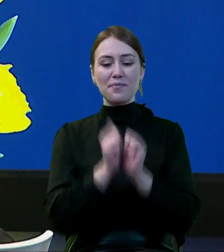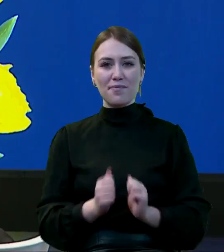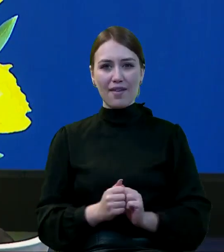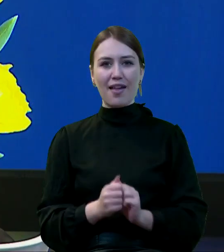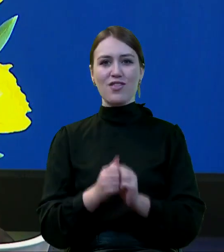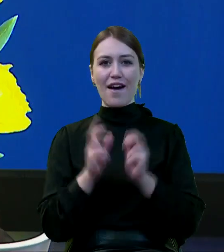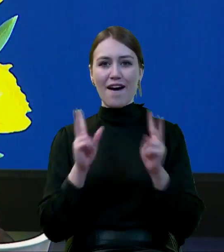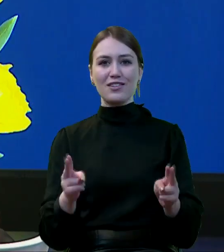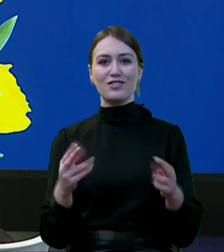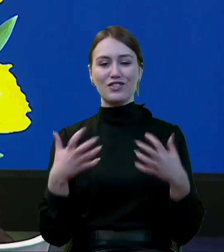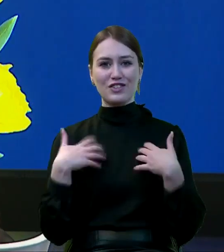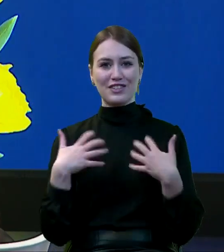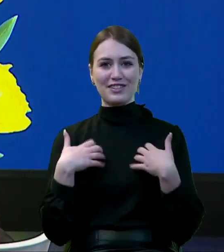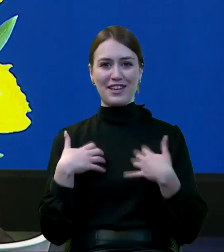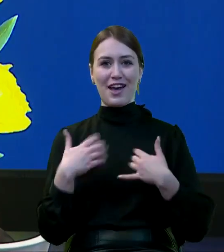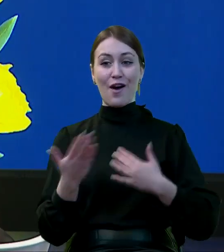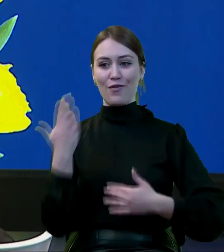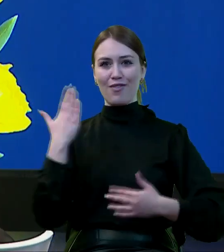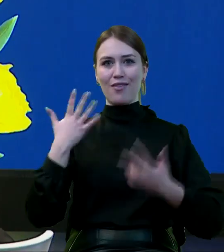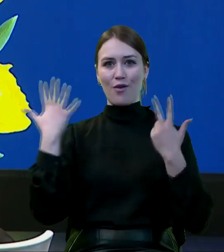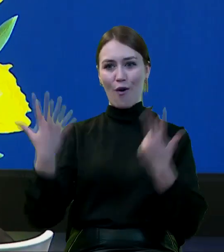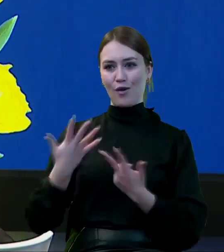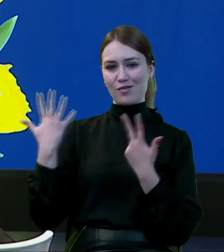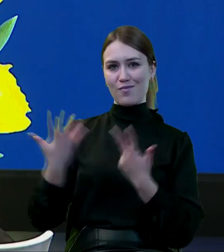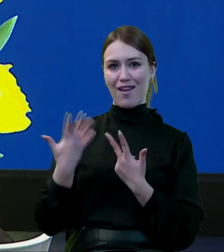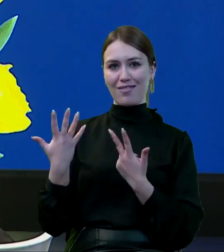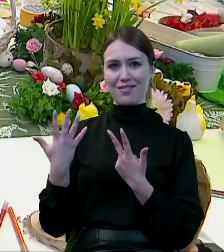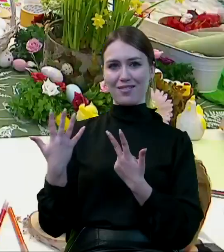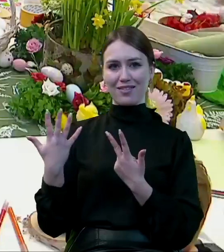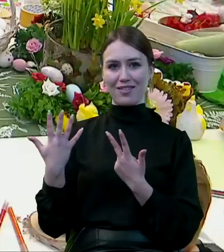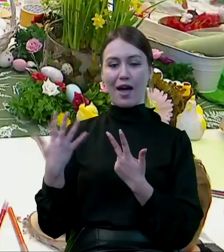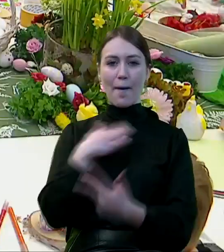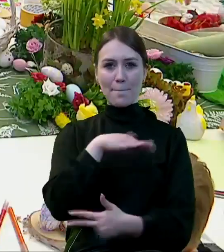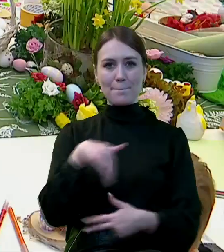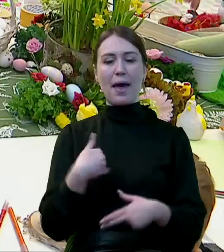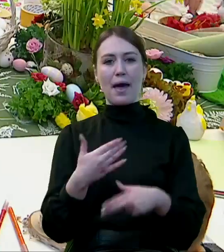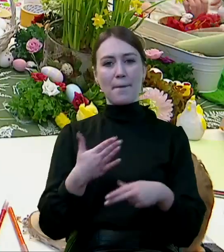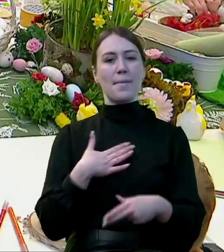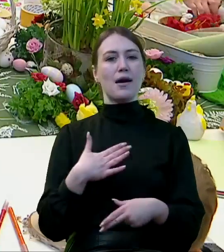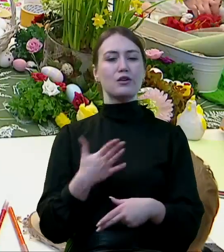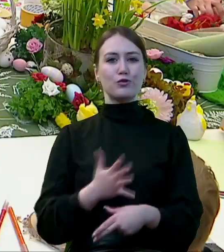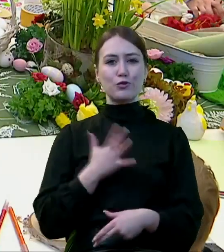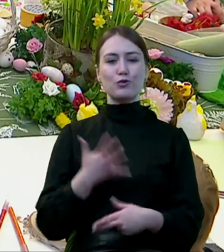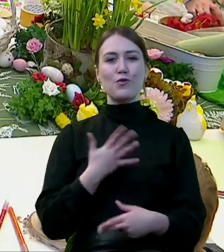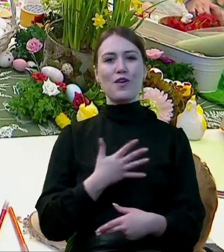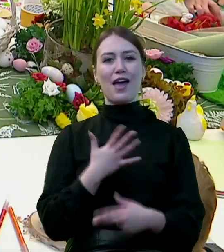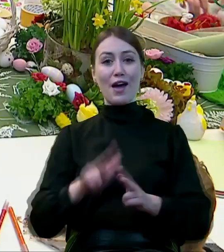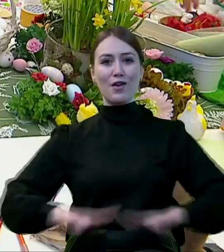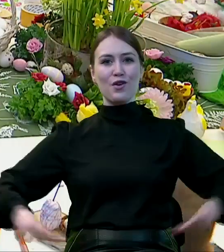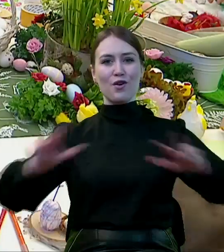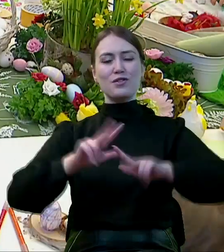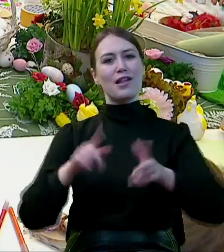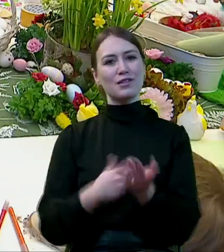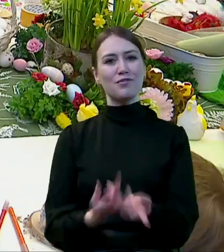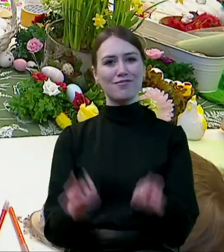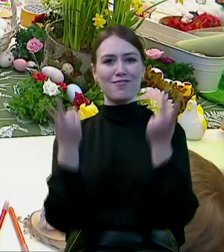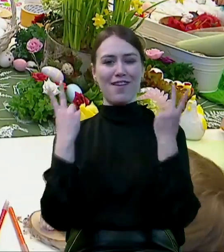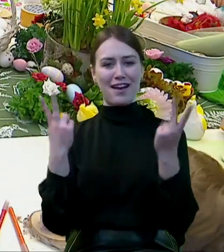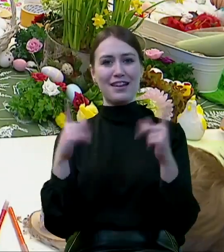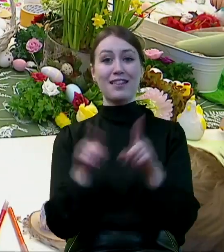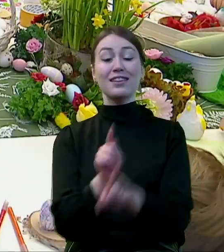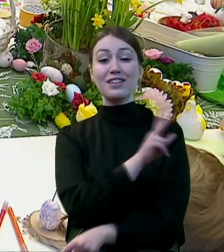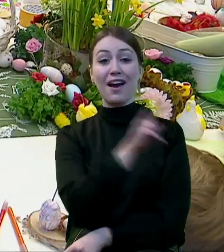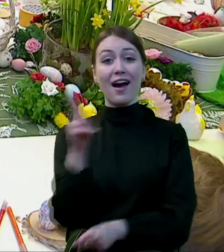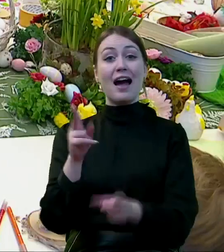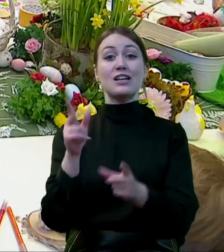się rzeczywistość w ostatnich ośmiu latach, mamy wreszcie poczucie, że rodzina jest ważna i że